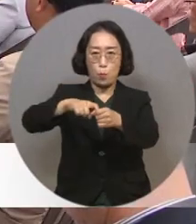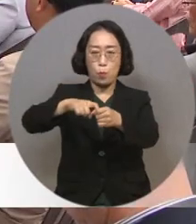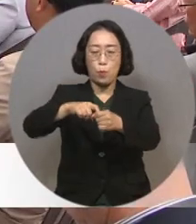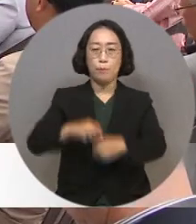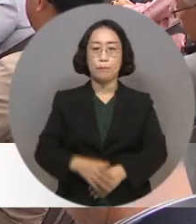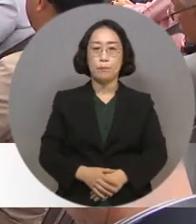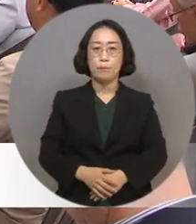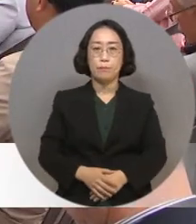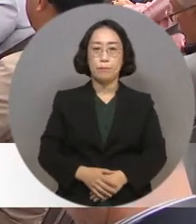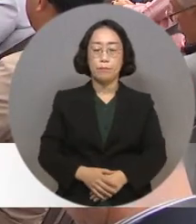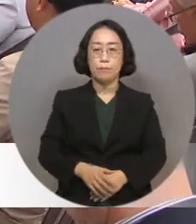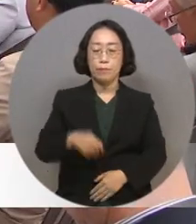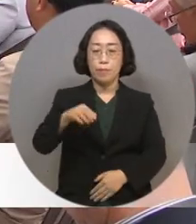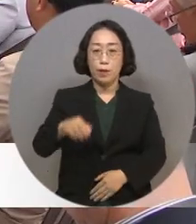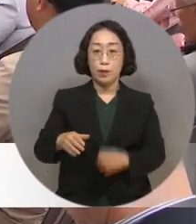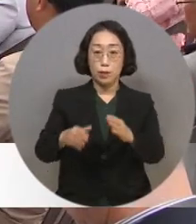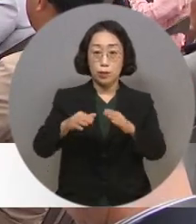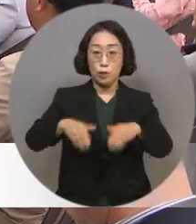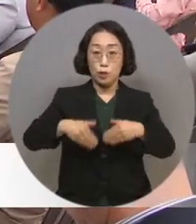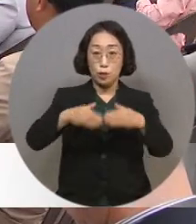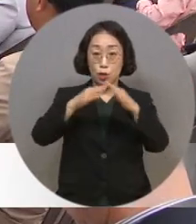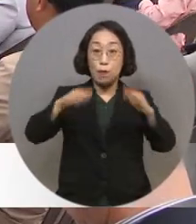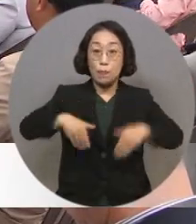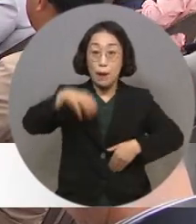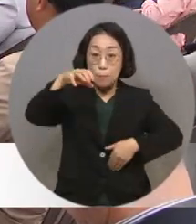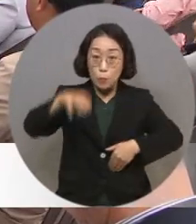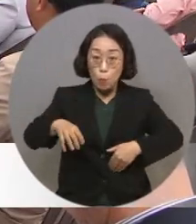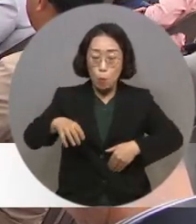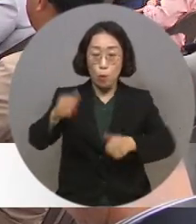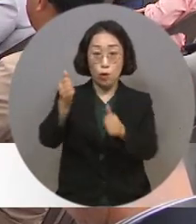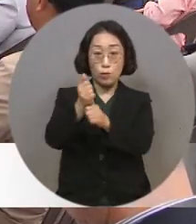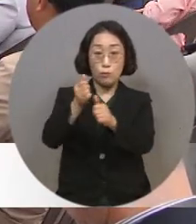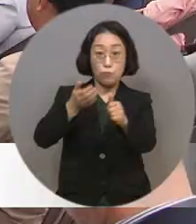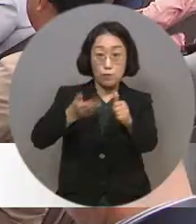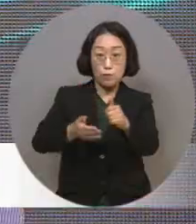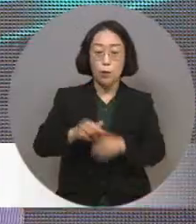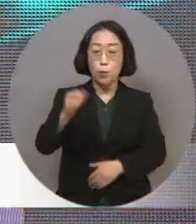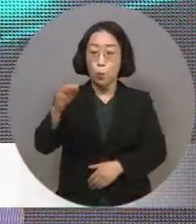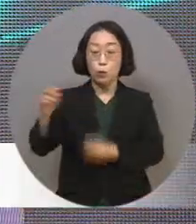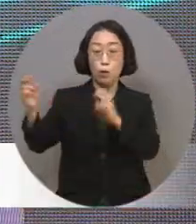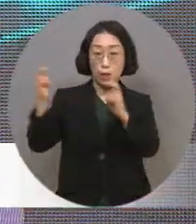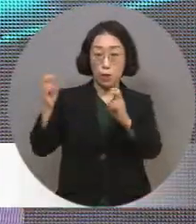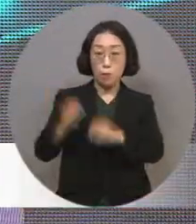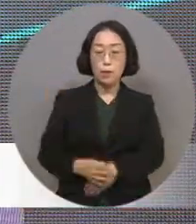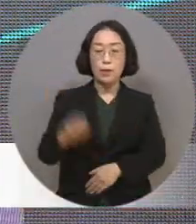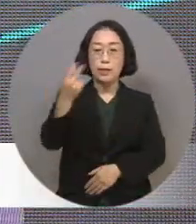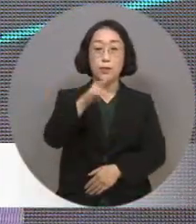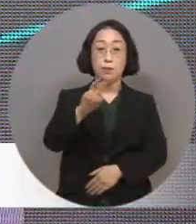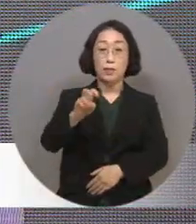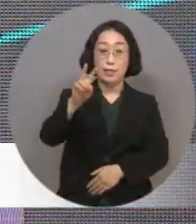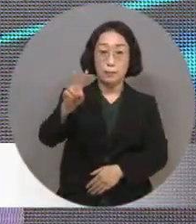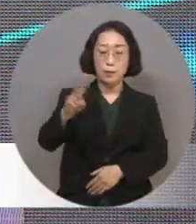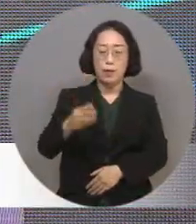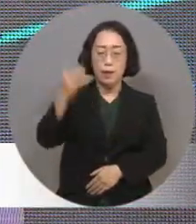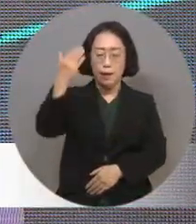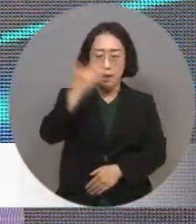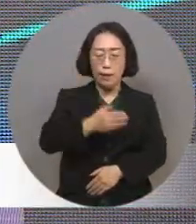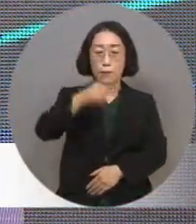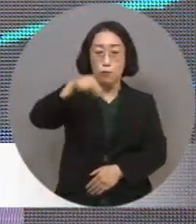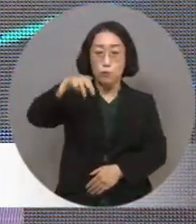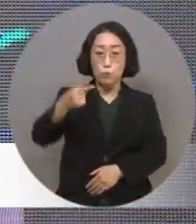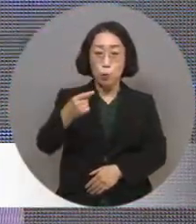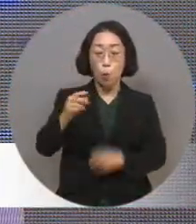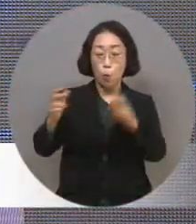박창원 전남도 경제부지사는 전남도와 효성은 지난 2022년 청정수소산업